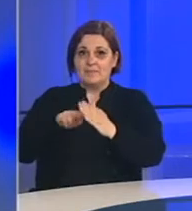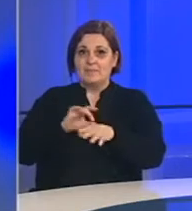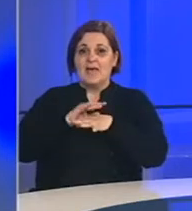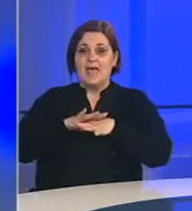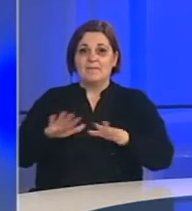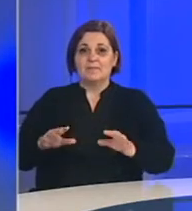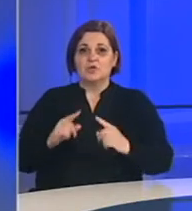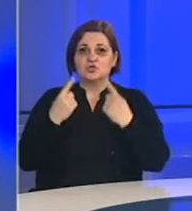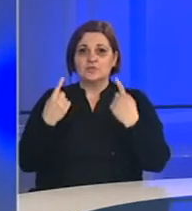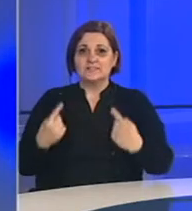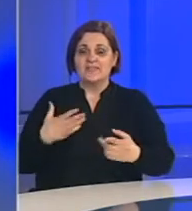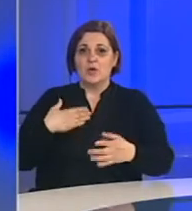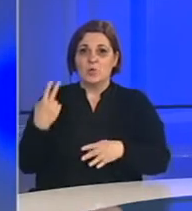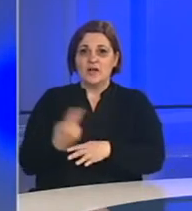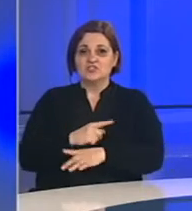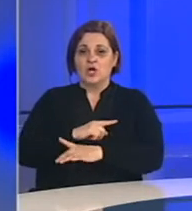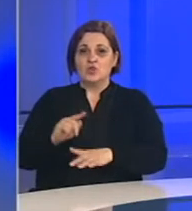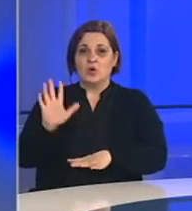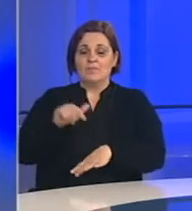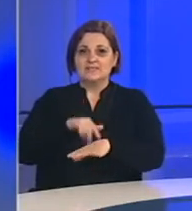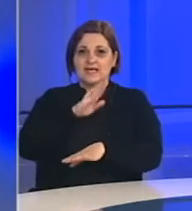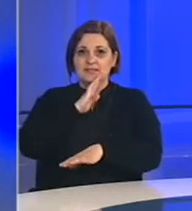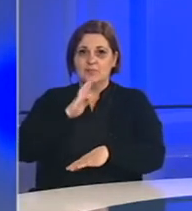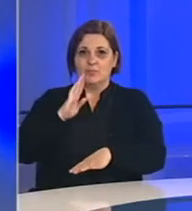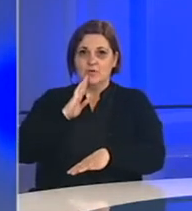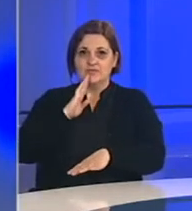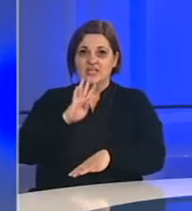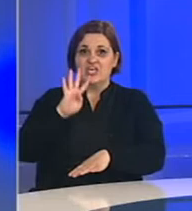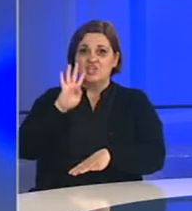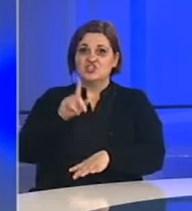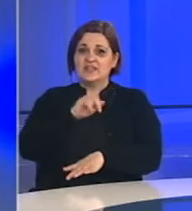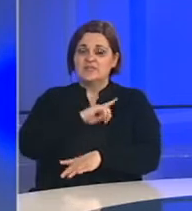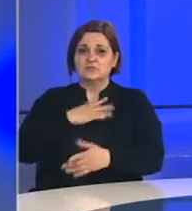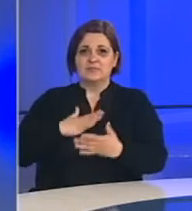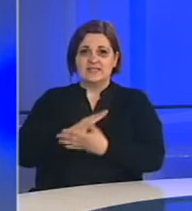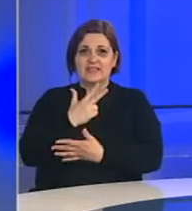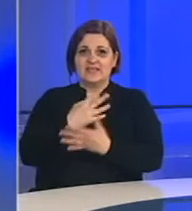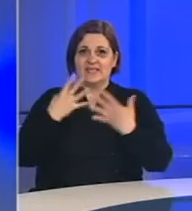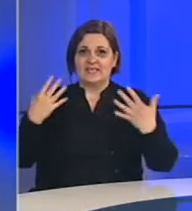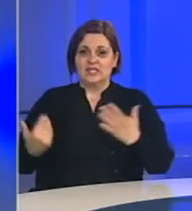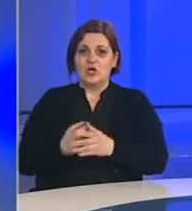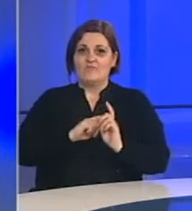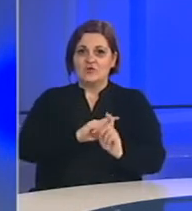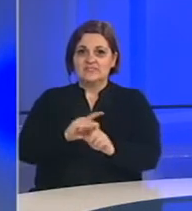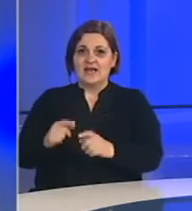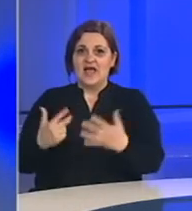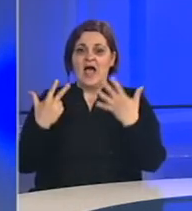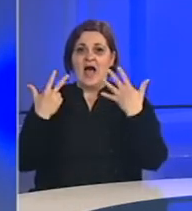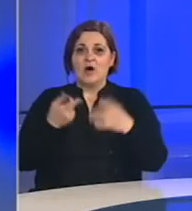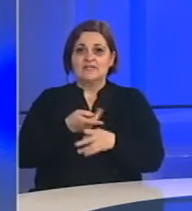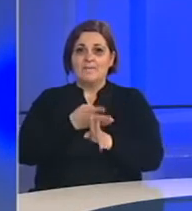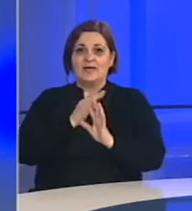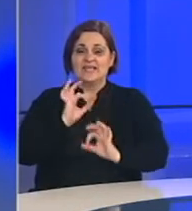epidemiološkog bilansa u našoj zemlji do 17. sati. Četiri su smrtna slučaja, 39 je novo zaraženih, a 8